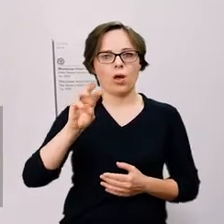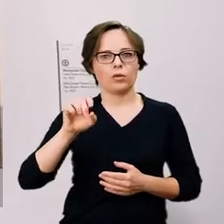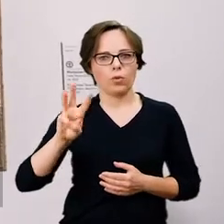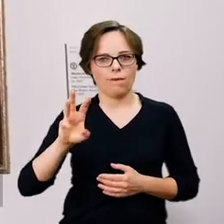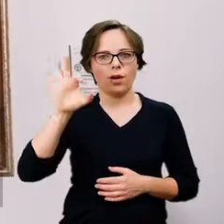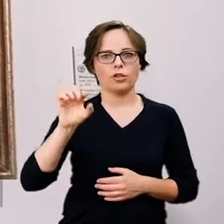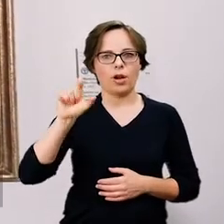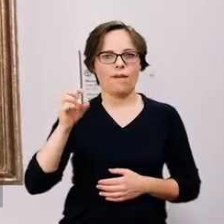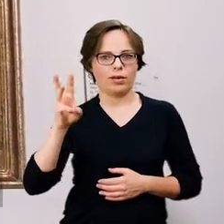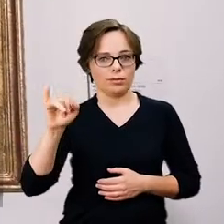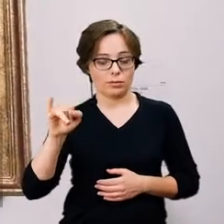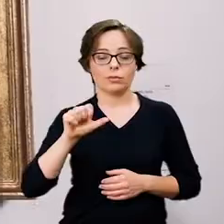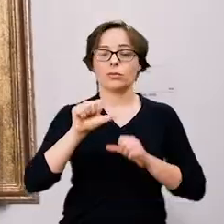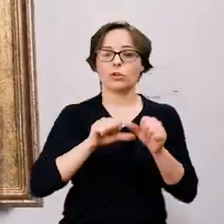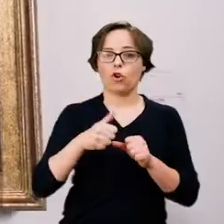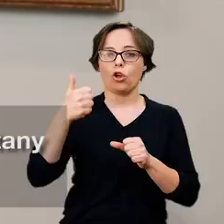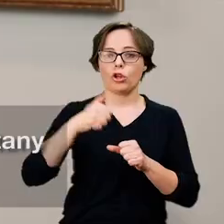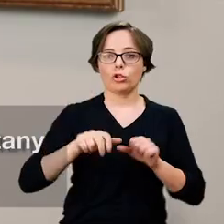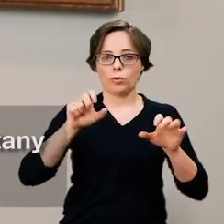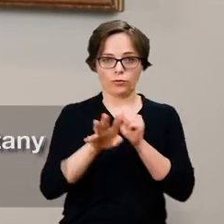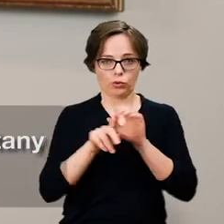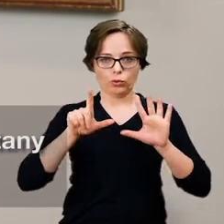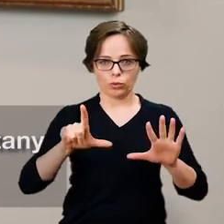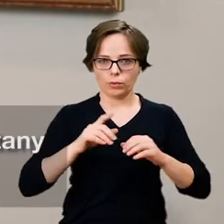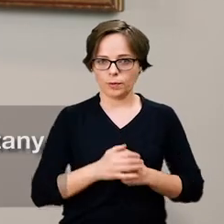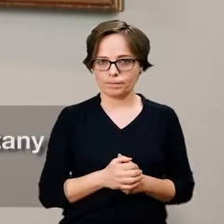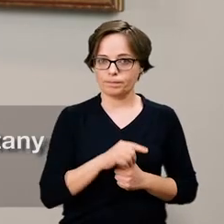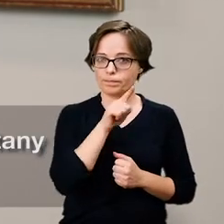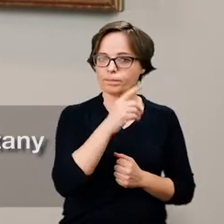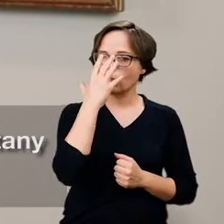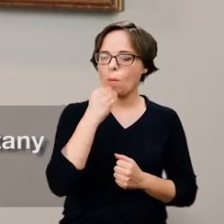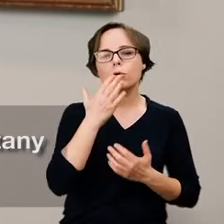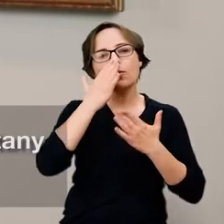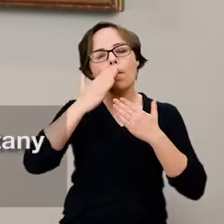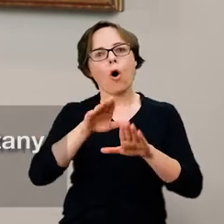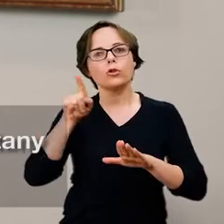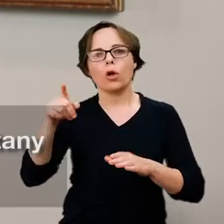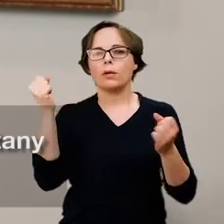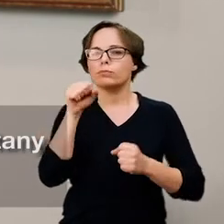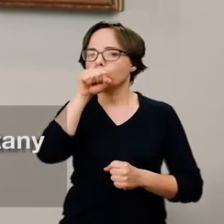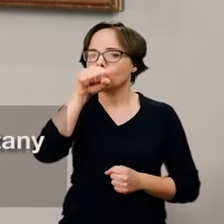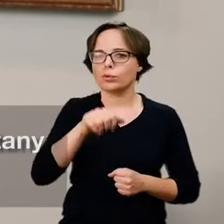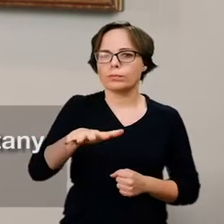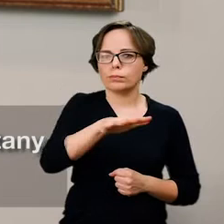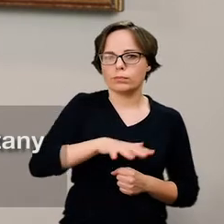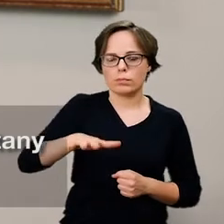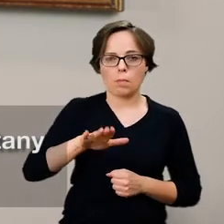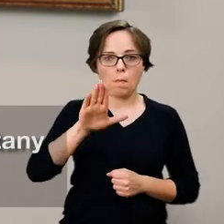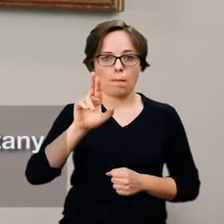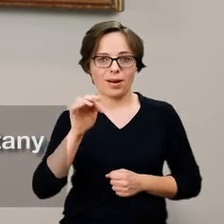1897 roku to piękny i wymowny ślad jego fascynacji Bretanią,